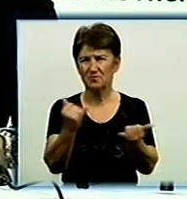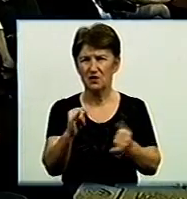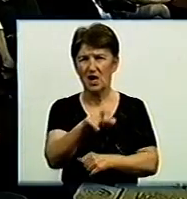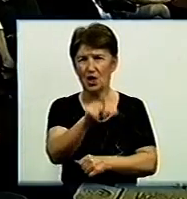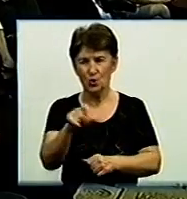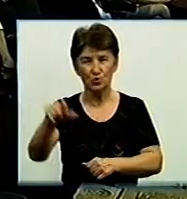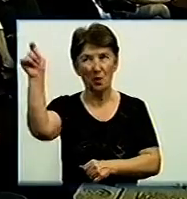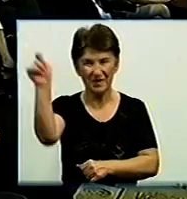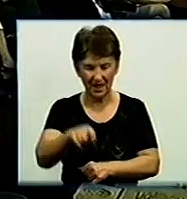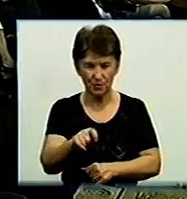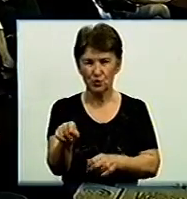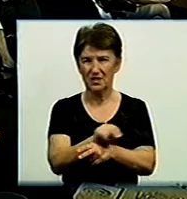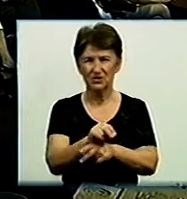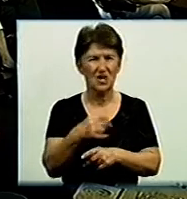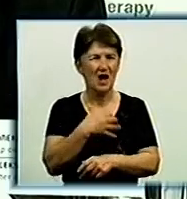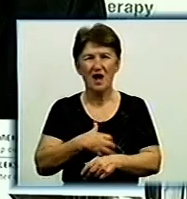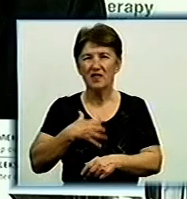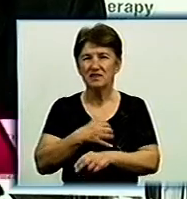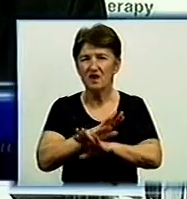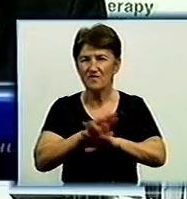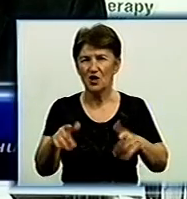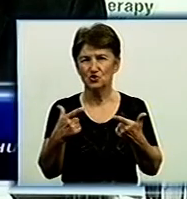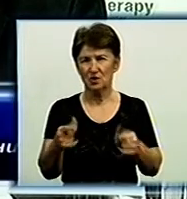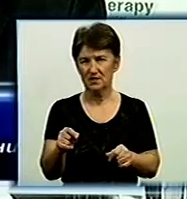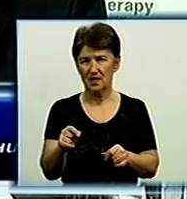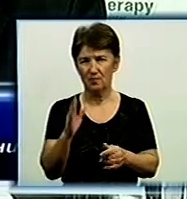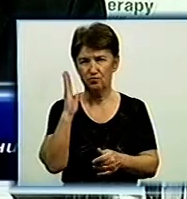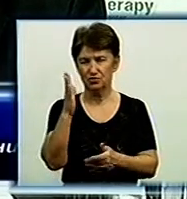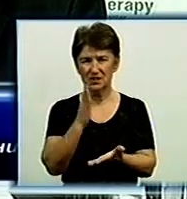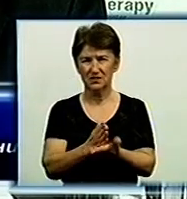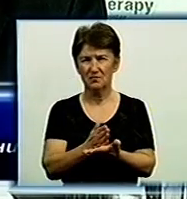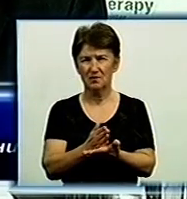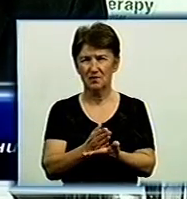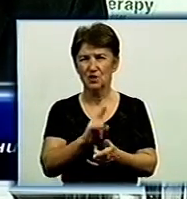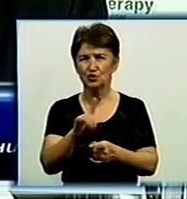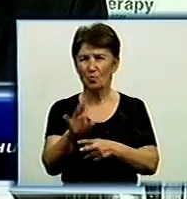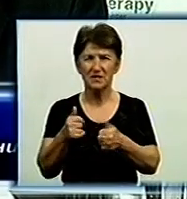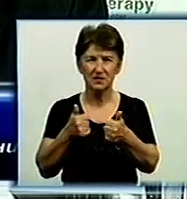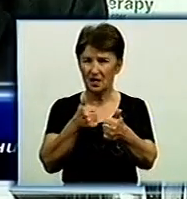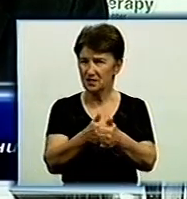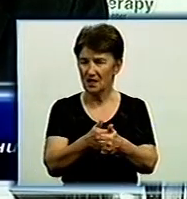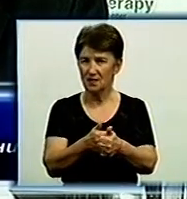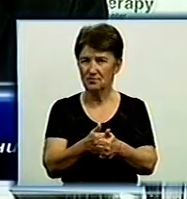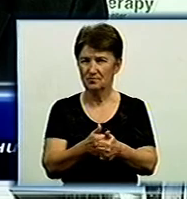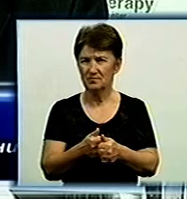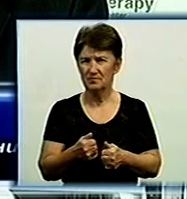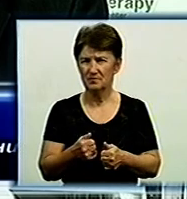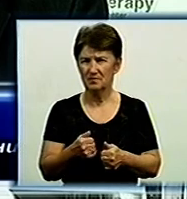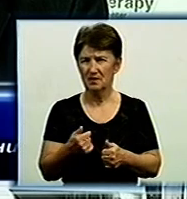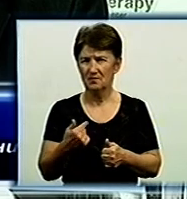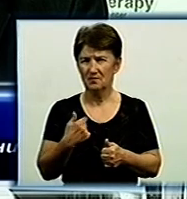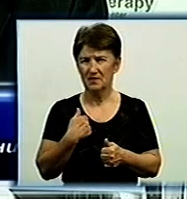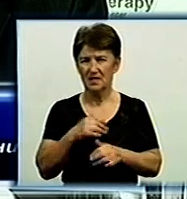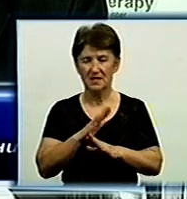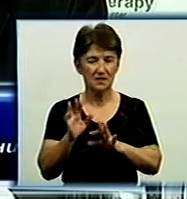лікуватися, не важливо, де буде знаходиться. Ми хочемо, щоб ми не догоняли, а були в авангарде. Не стоять там,